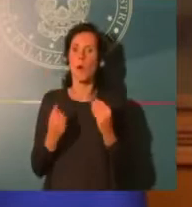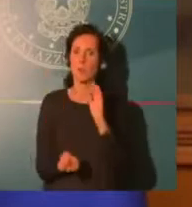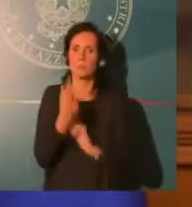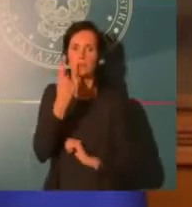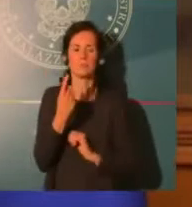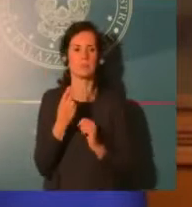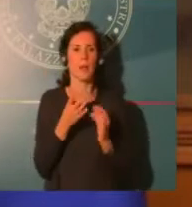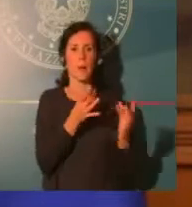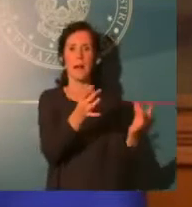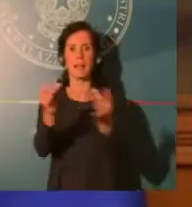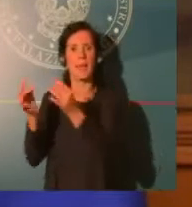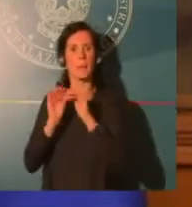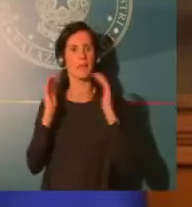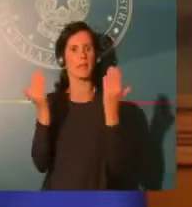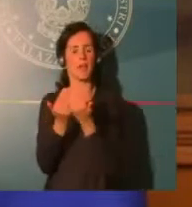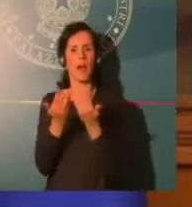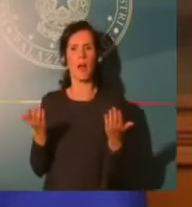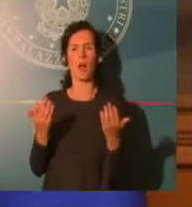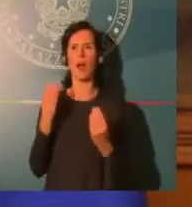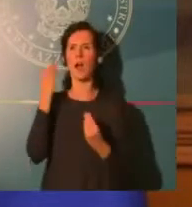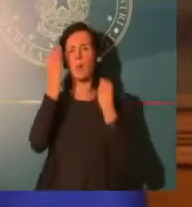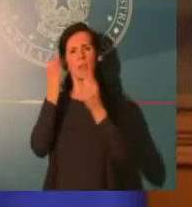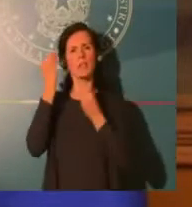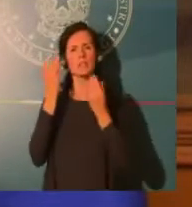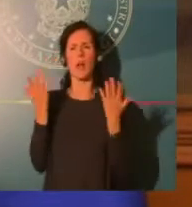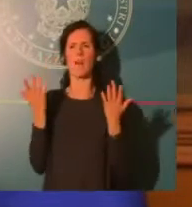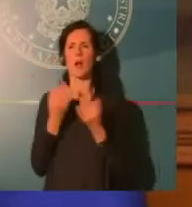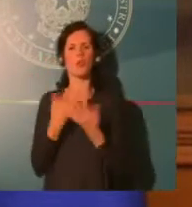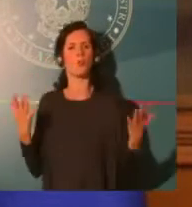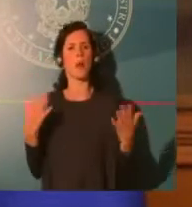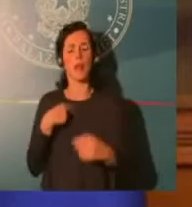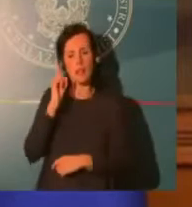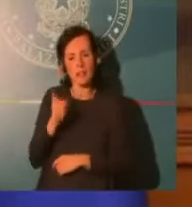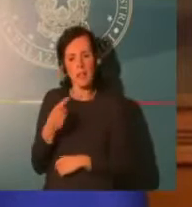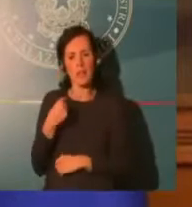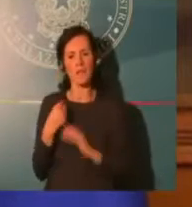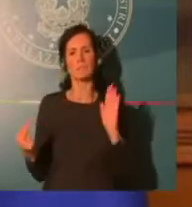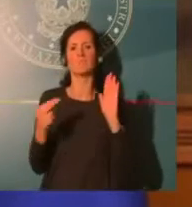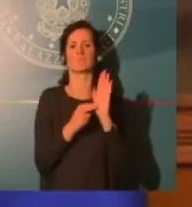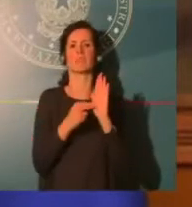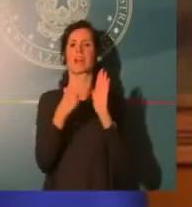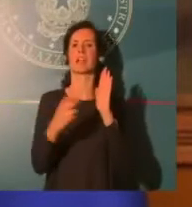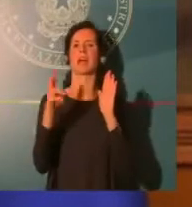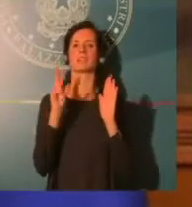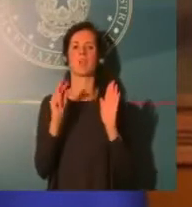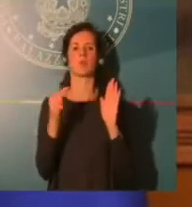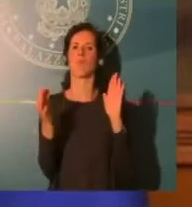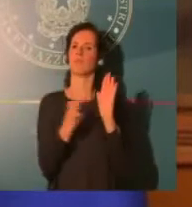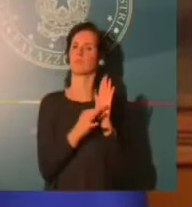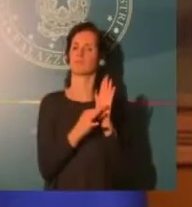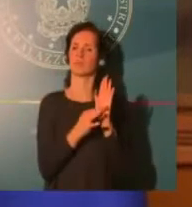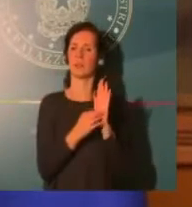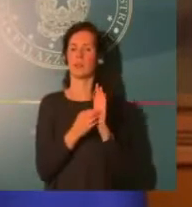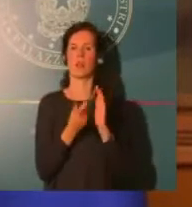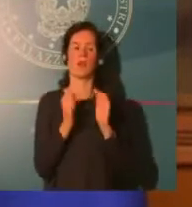tassazione, grande o mini tassa patrimoniale che sia. Stiamo lavorando per non introdurre nuove tasse perché bene o